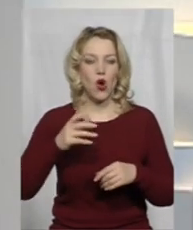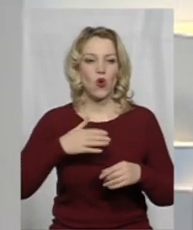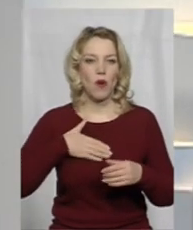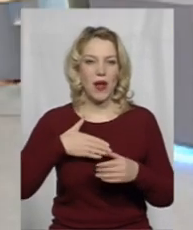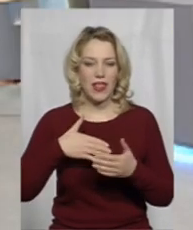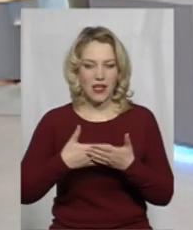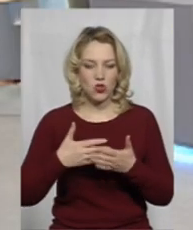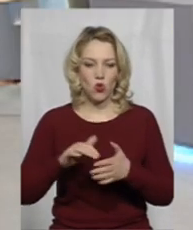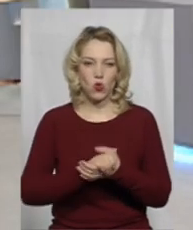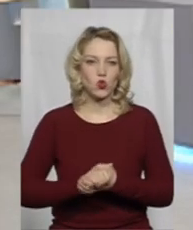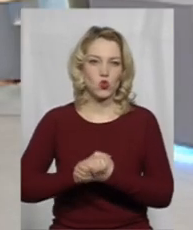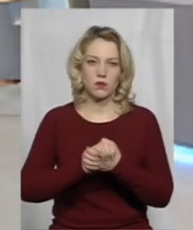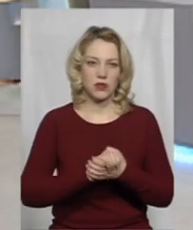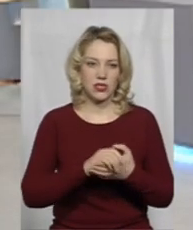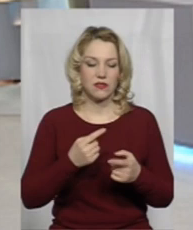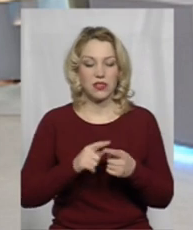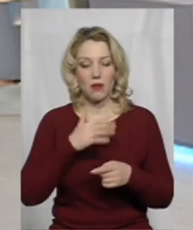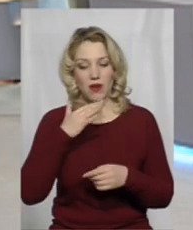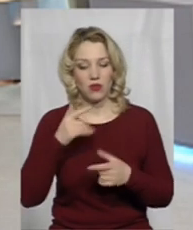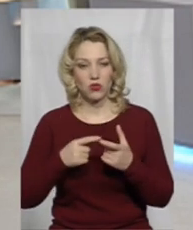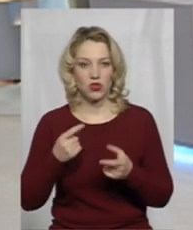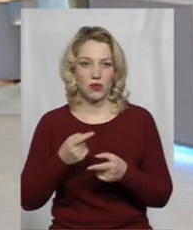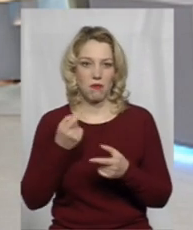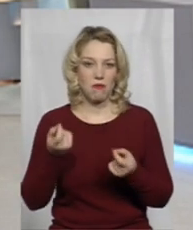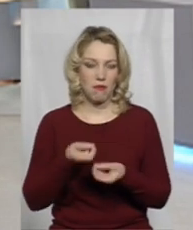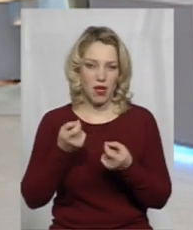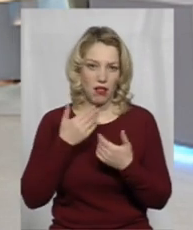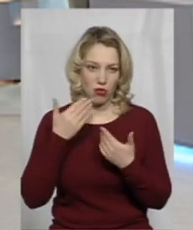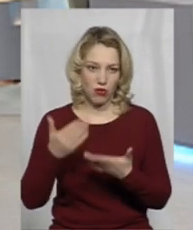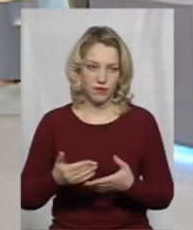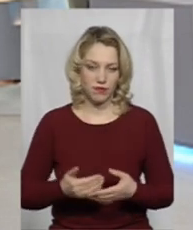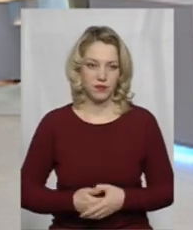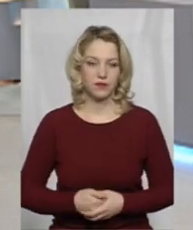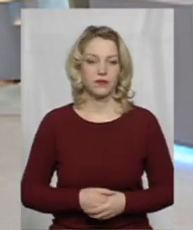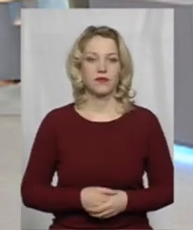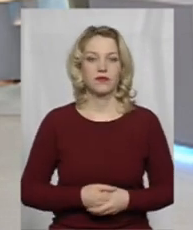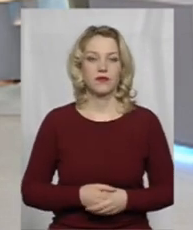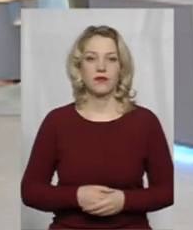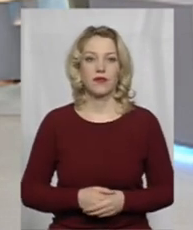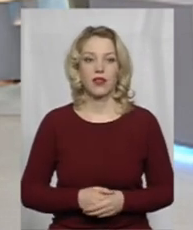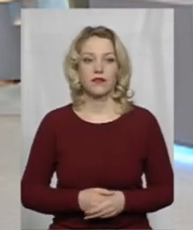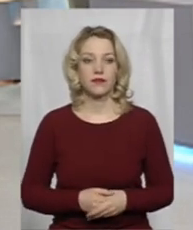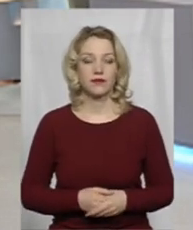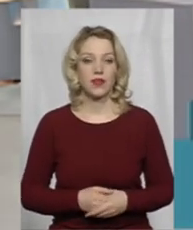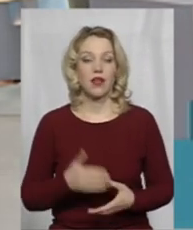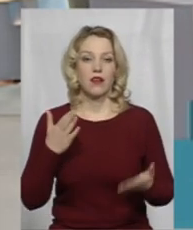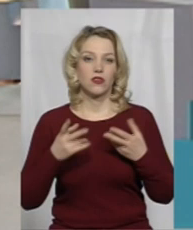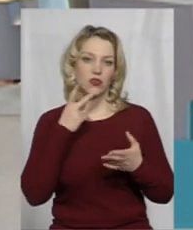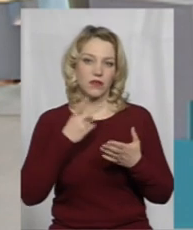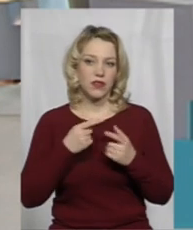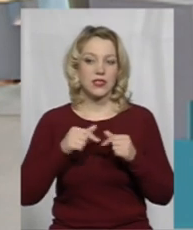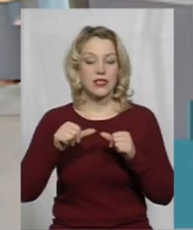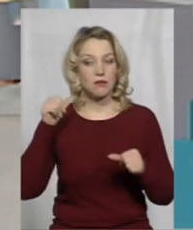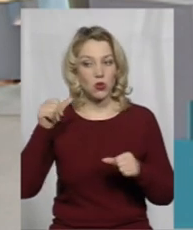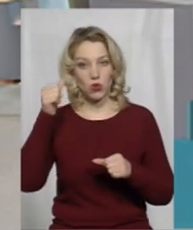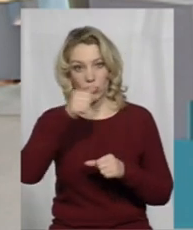От про що свідчить така кількість? Це багато чи мало? Пане Анатолію, Ви як більш досвідчений, прошу вас. Якщо дивитися з